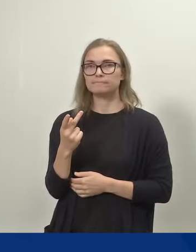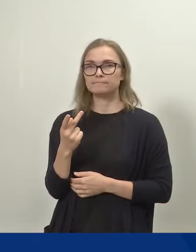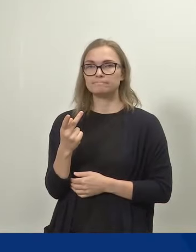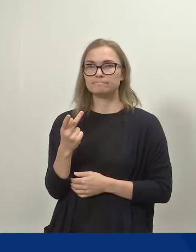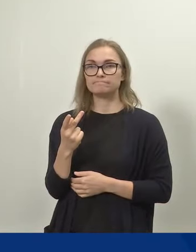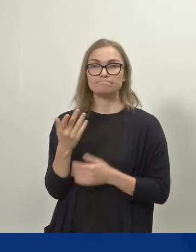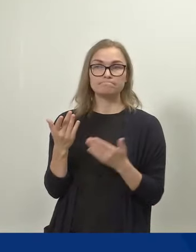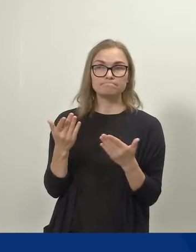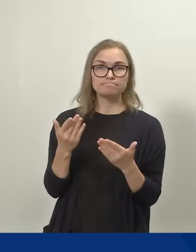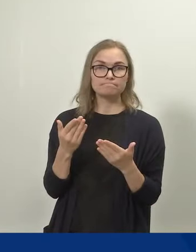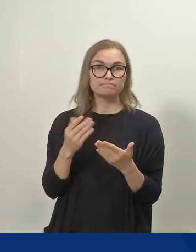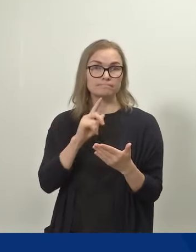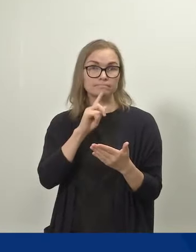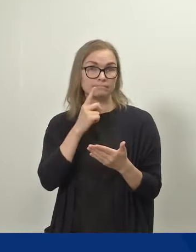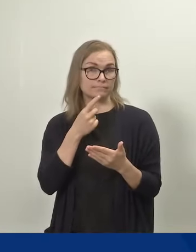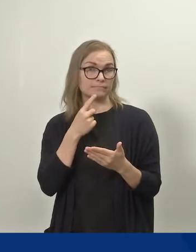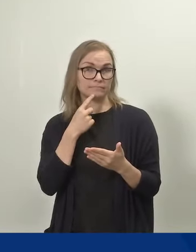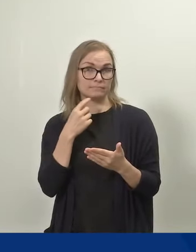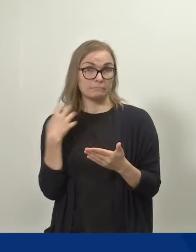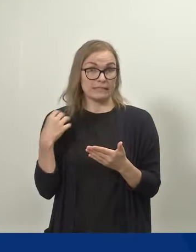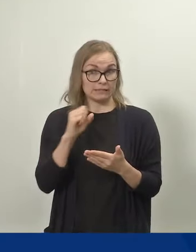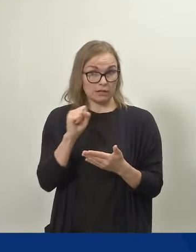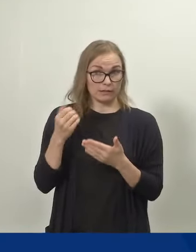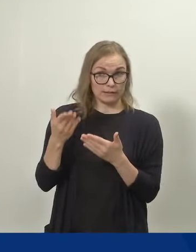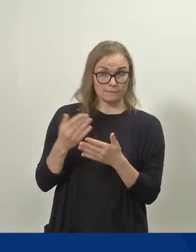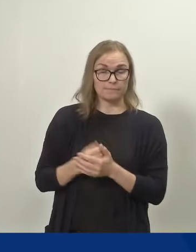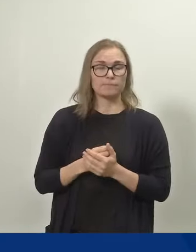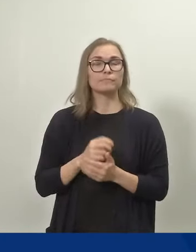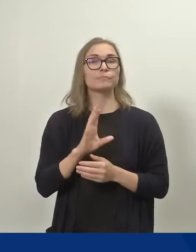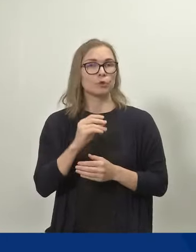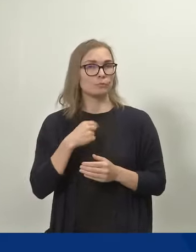Vastaako ministeri Sarkki? Joo, voin aloittaa.